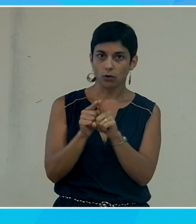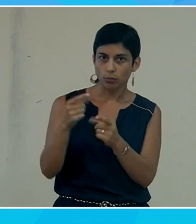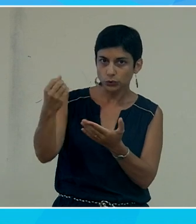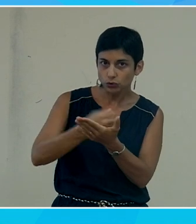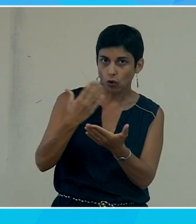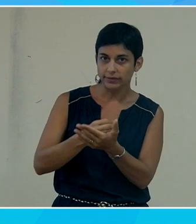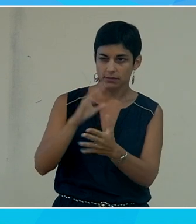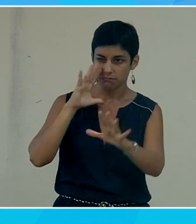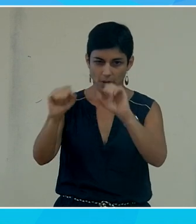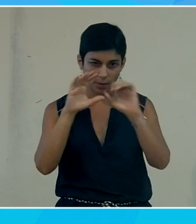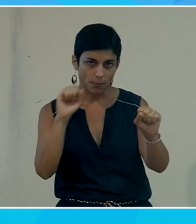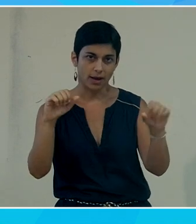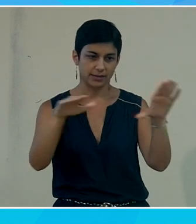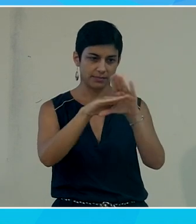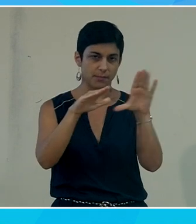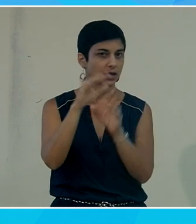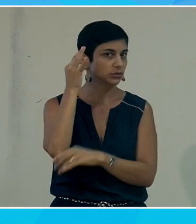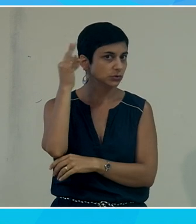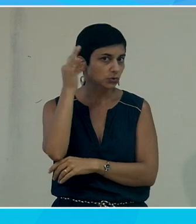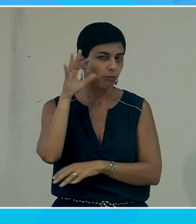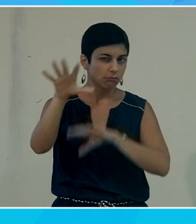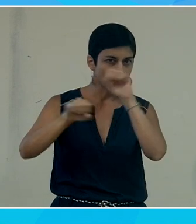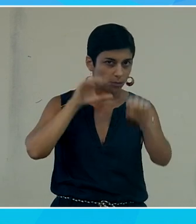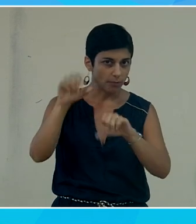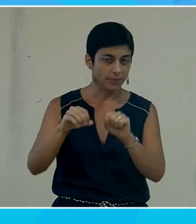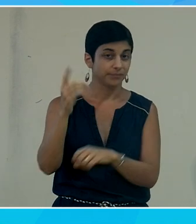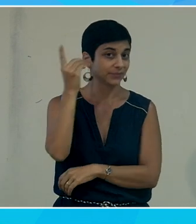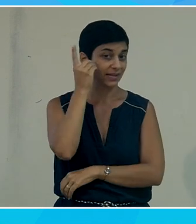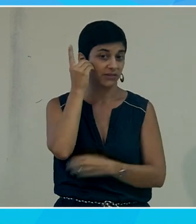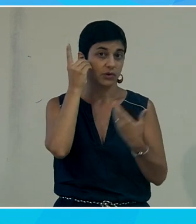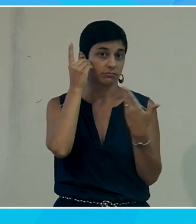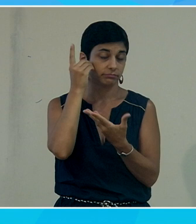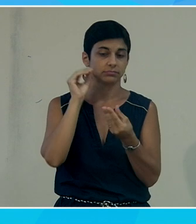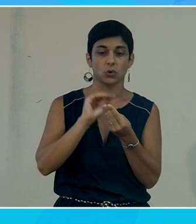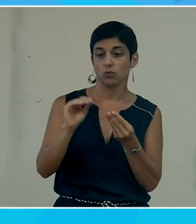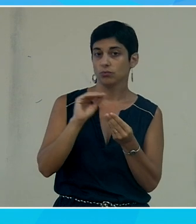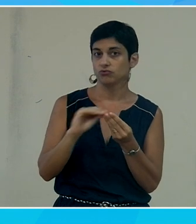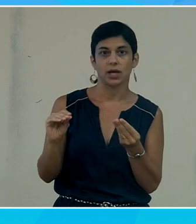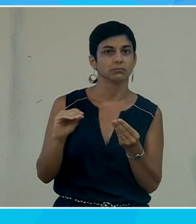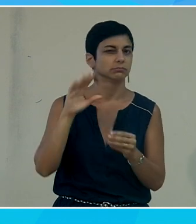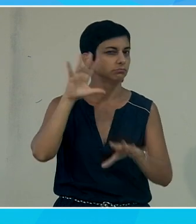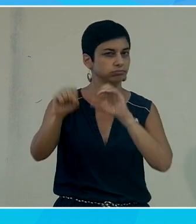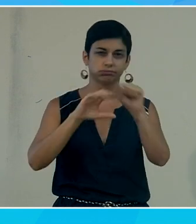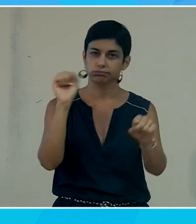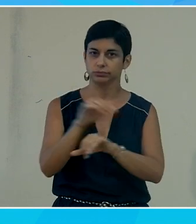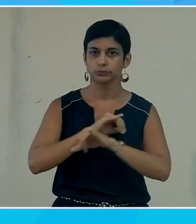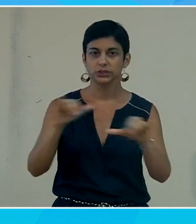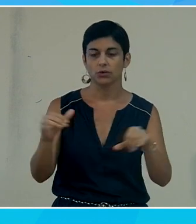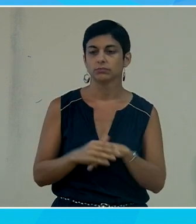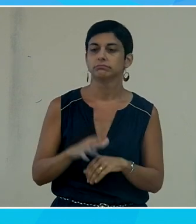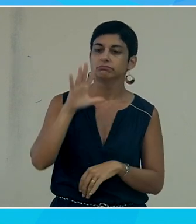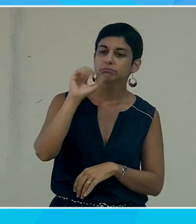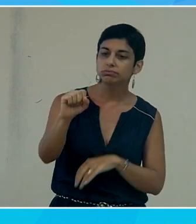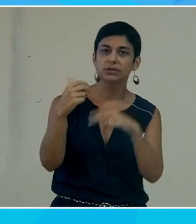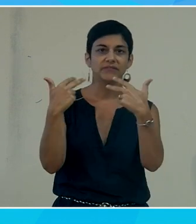on capture des images on capture du son on capture le téléphone c'est un objet avec énormément de capteurs donc je vais capter la vidéo